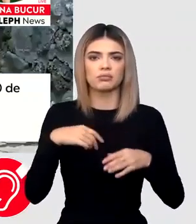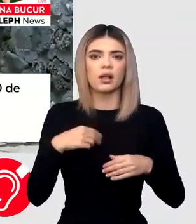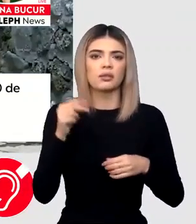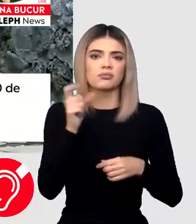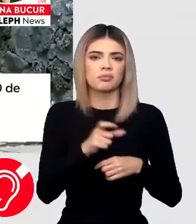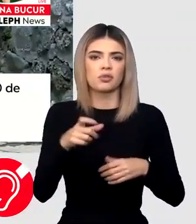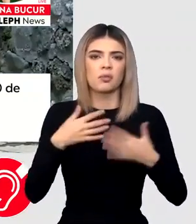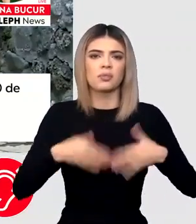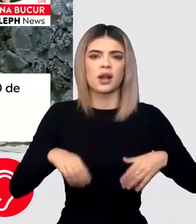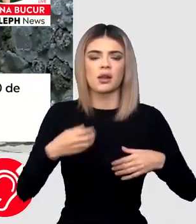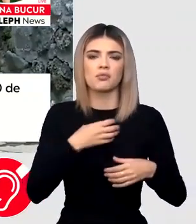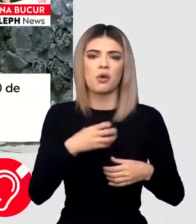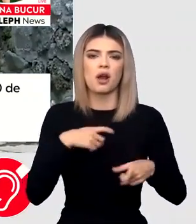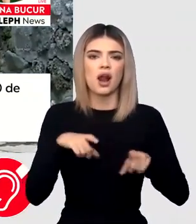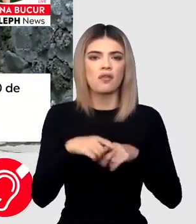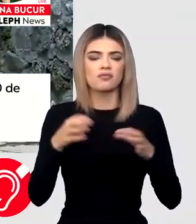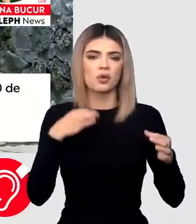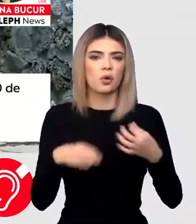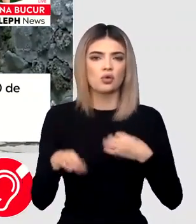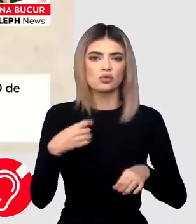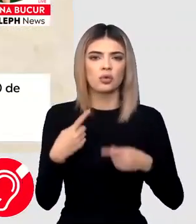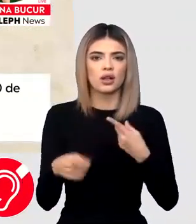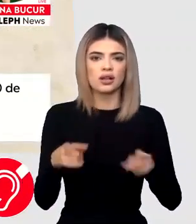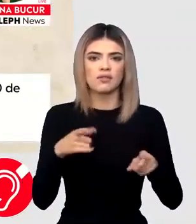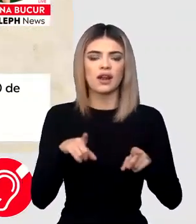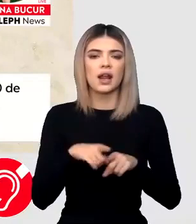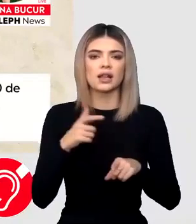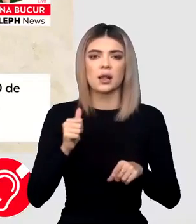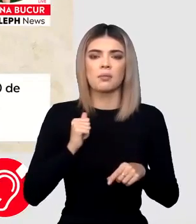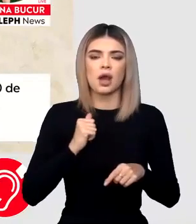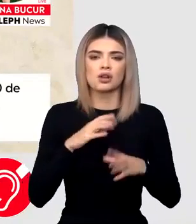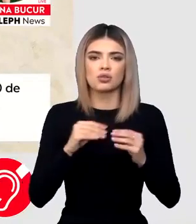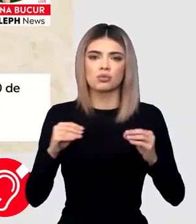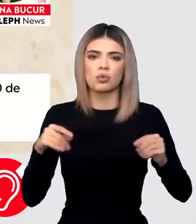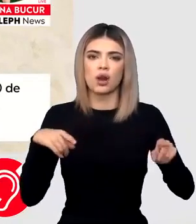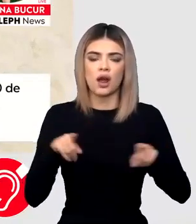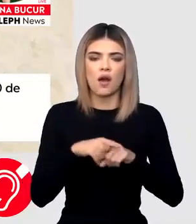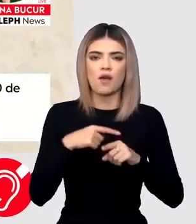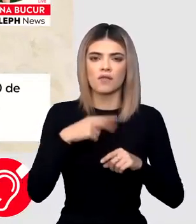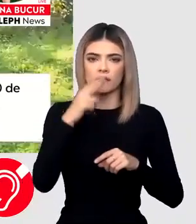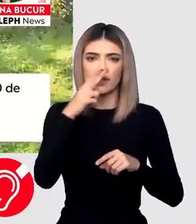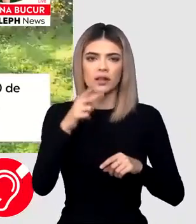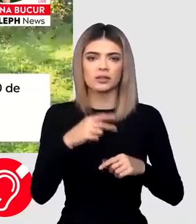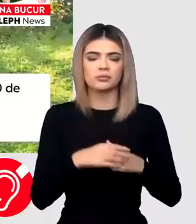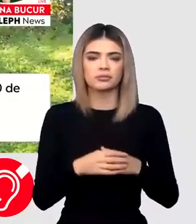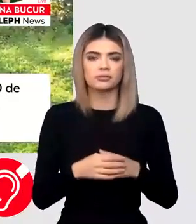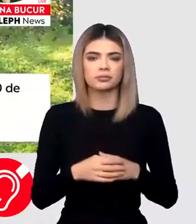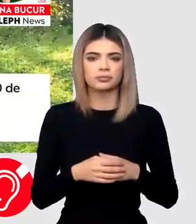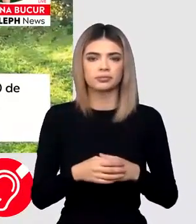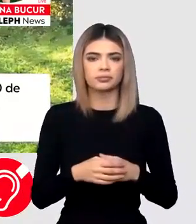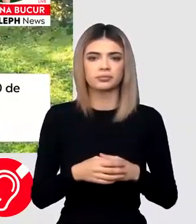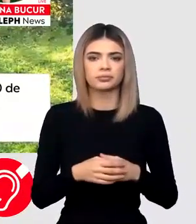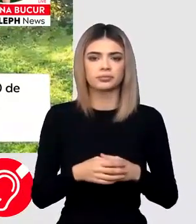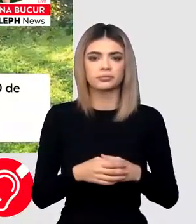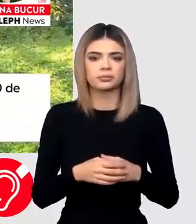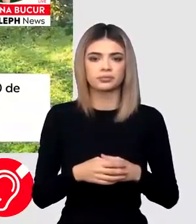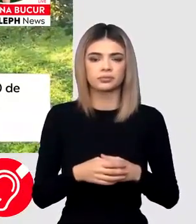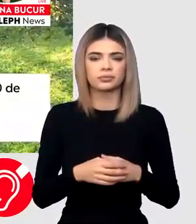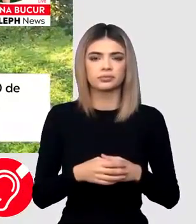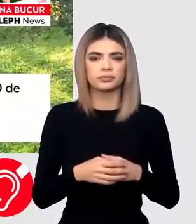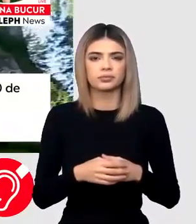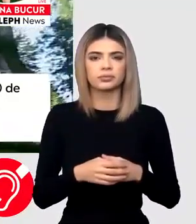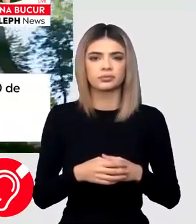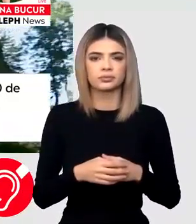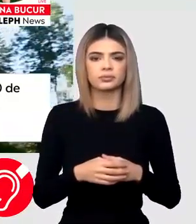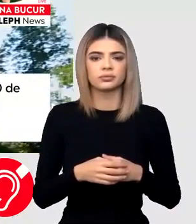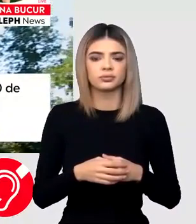costumați de Halloween, iar acolo erau și pasnici care verificau actele invitațiilor. E probabil cel mai potrivit loc unde vedețele au putut